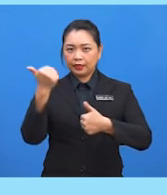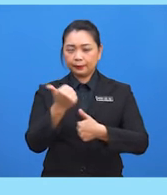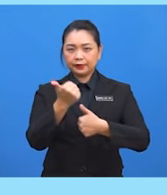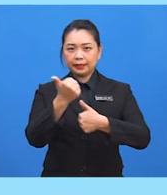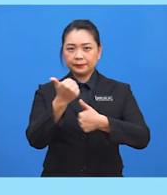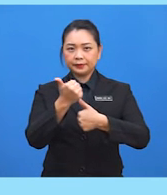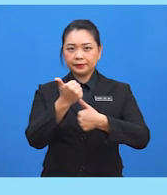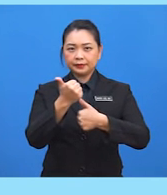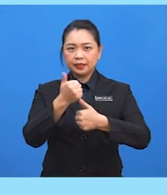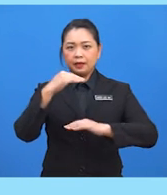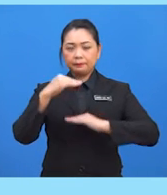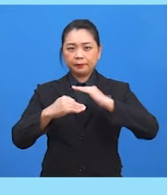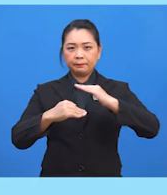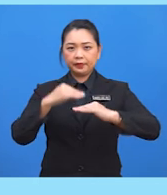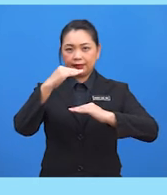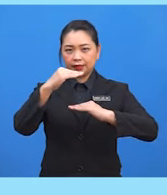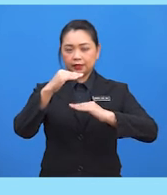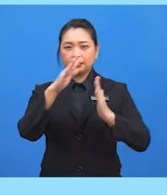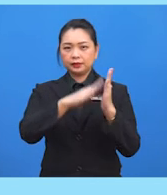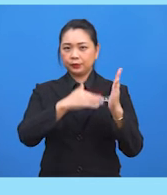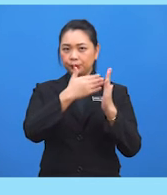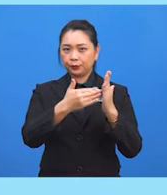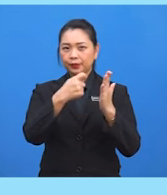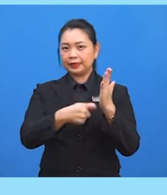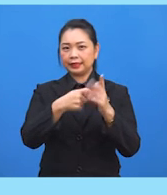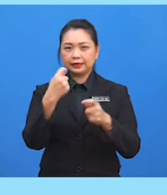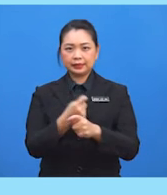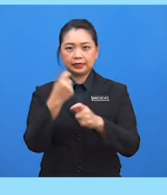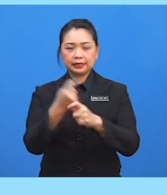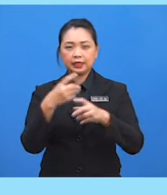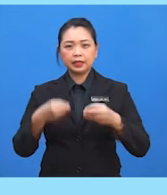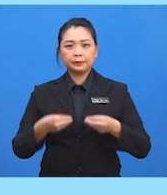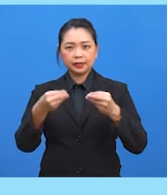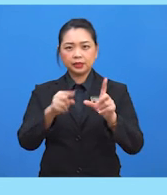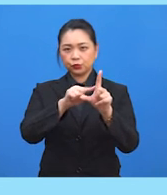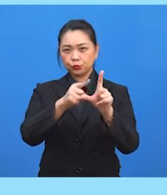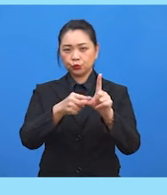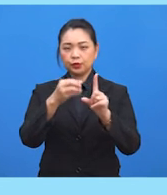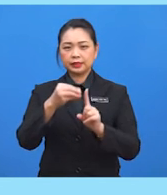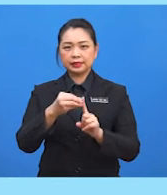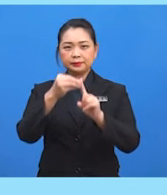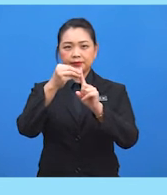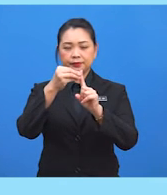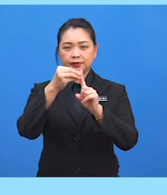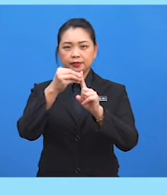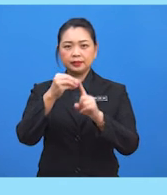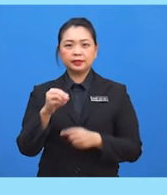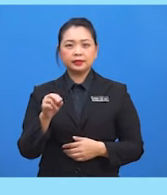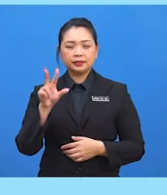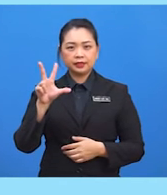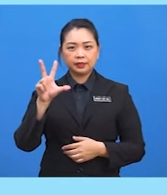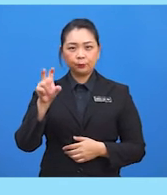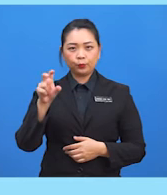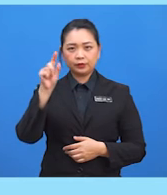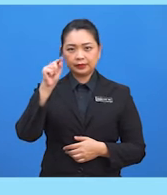membina jadual nilai trigonometri bagi sudut istimewa iaitu 30 darjah,